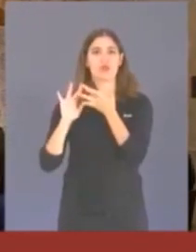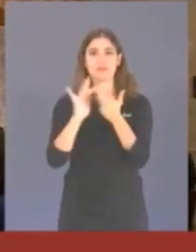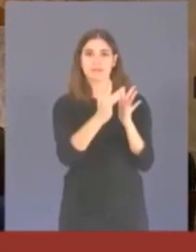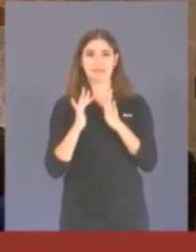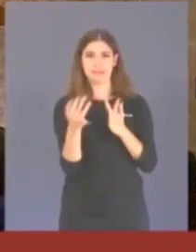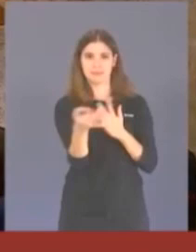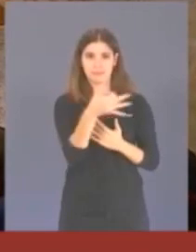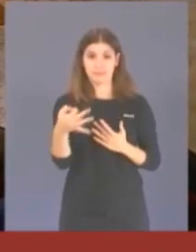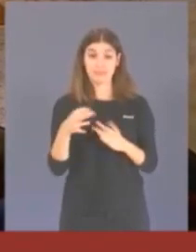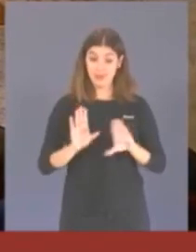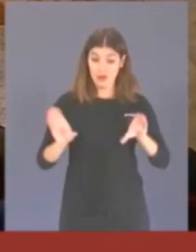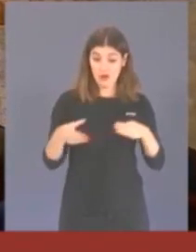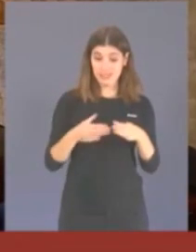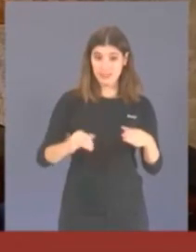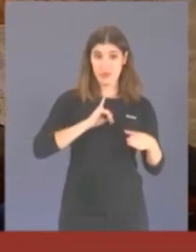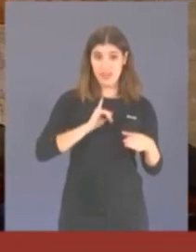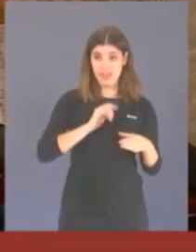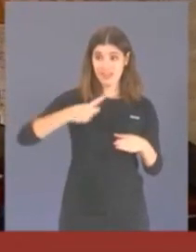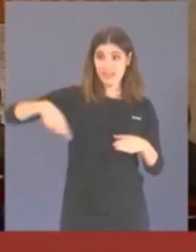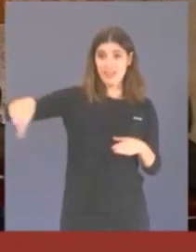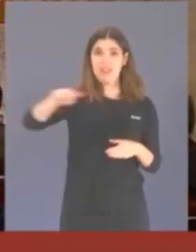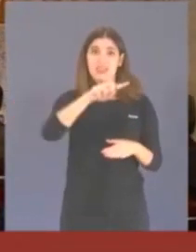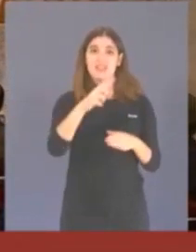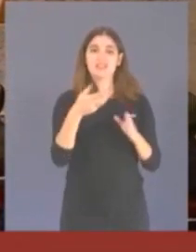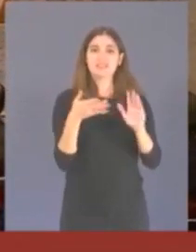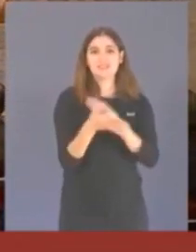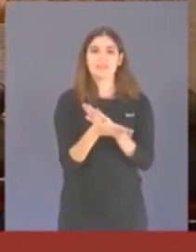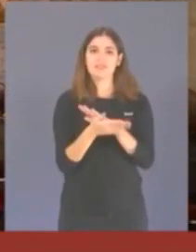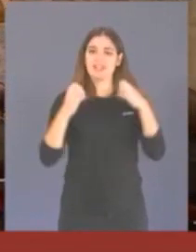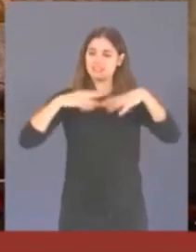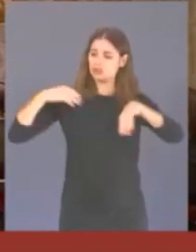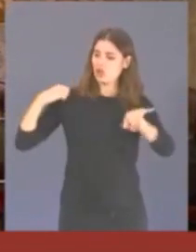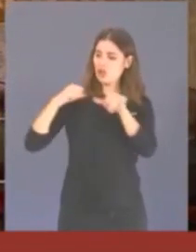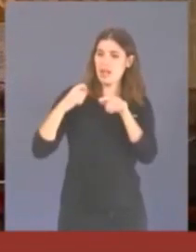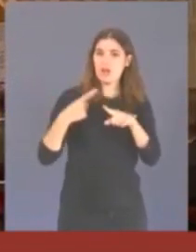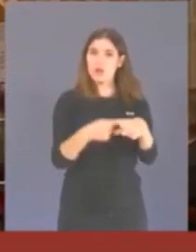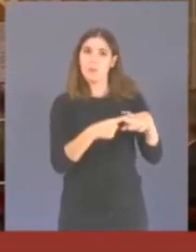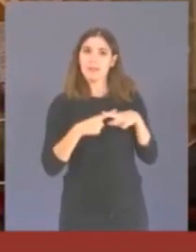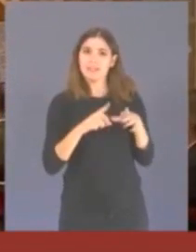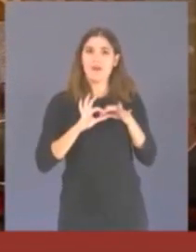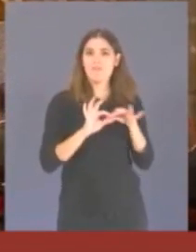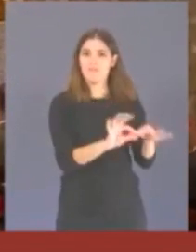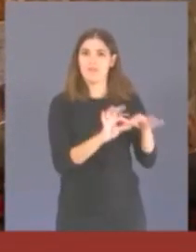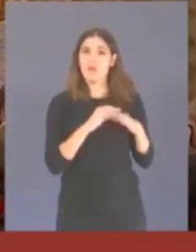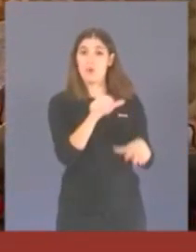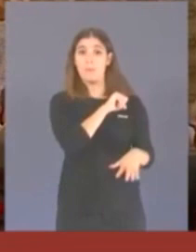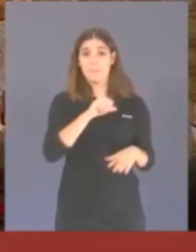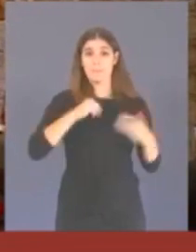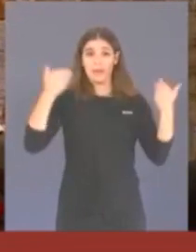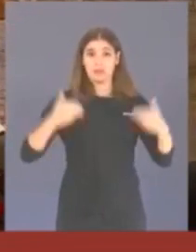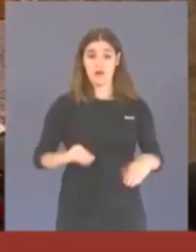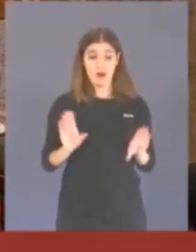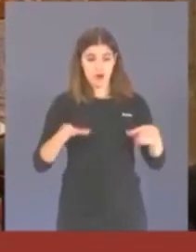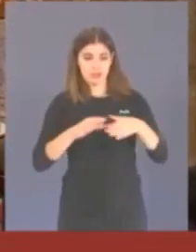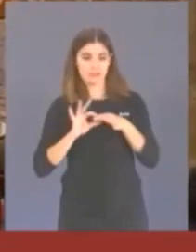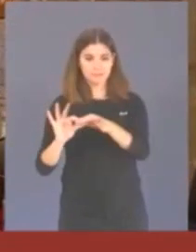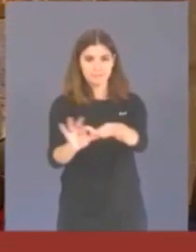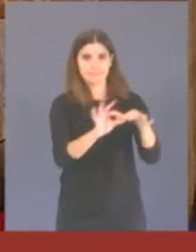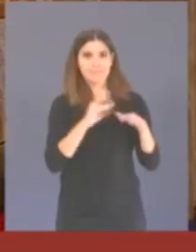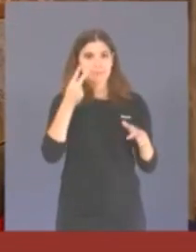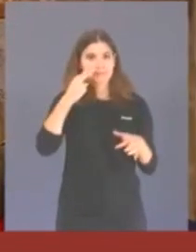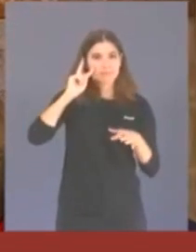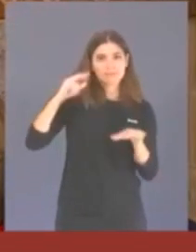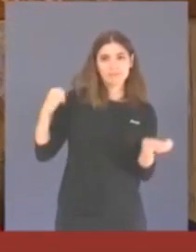Les identitats col·lectives són el resultat d'un cúmul d'històries compartides, de vincles personals i col·lectius, de vivències que